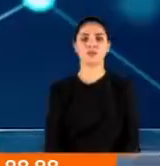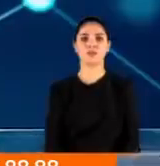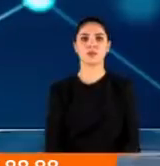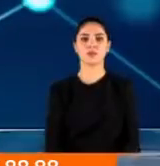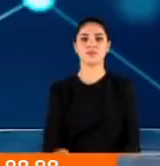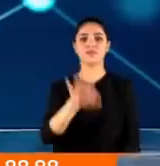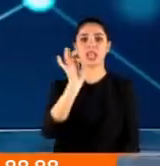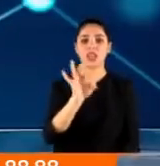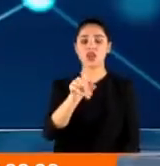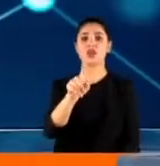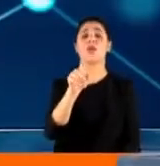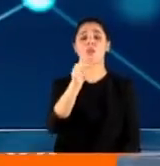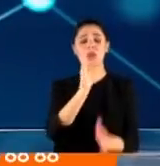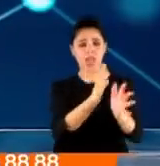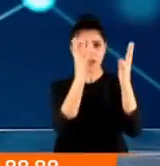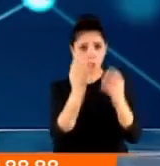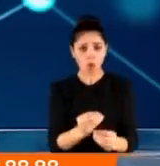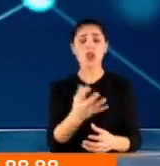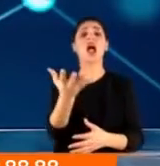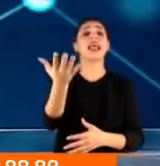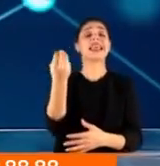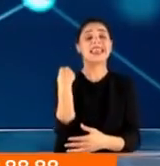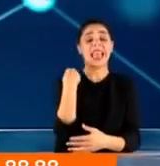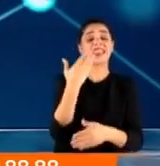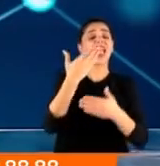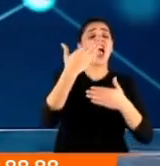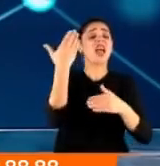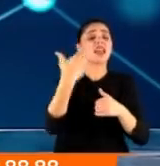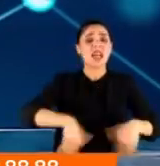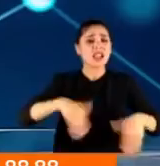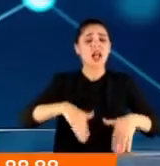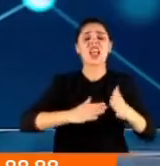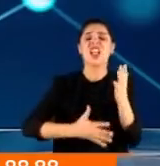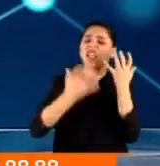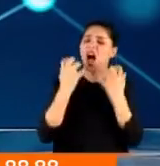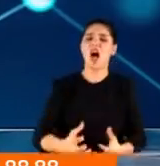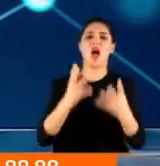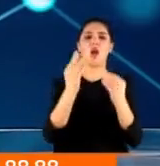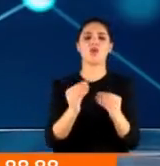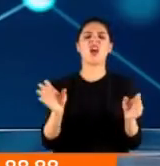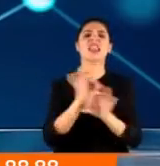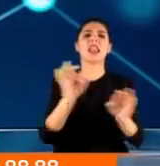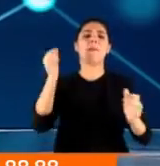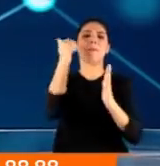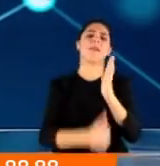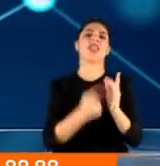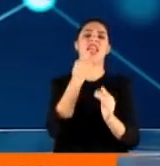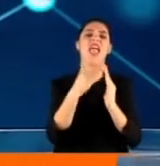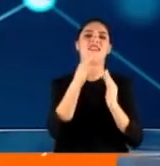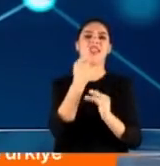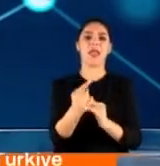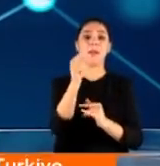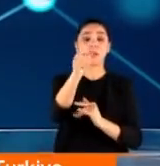Şimdi tabii böyle giderse alınacak tedbirler daha da sert olacak ve o sert tedbirler aslında tam kapanma demek. Zaten